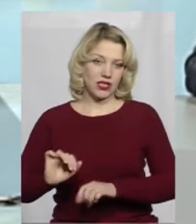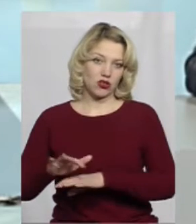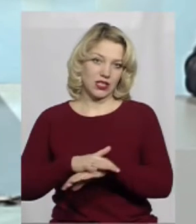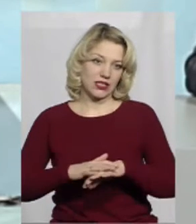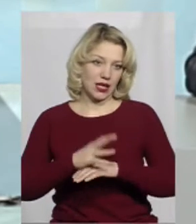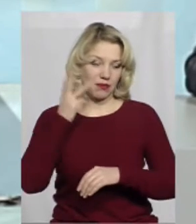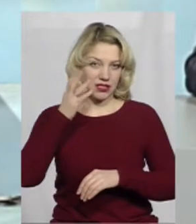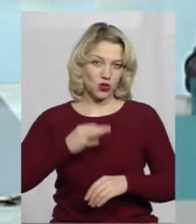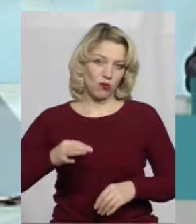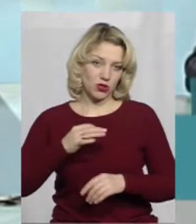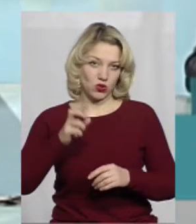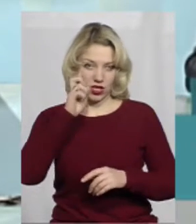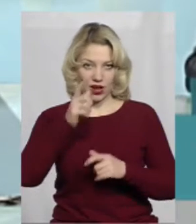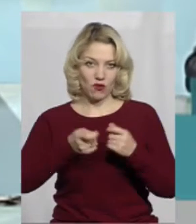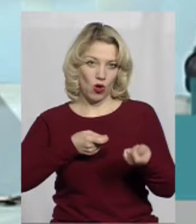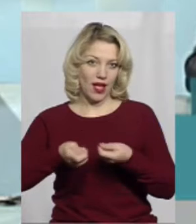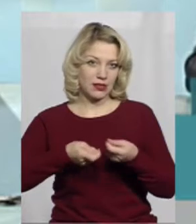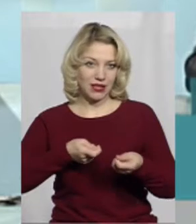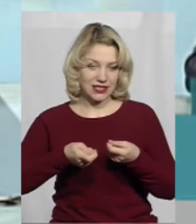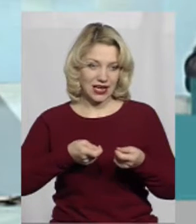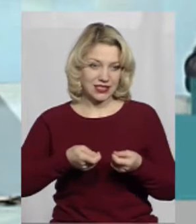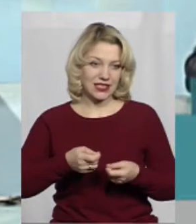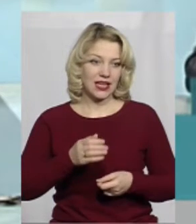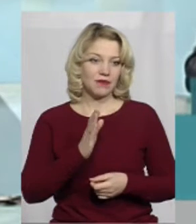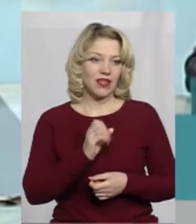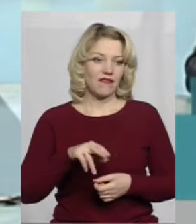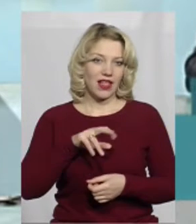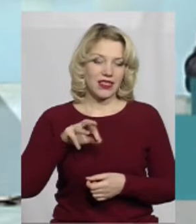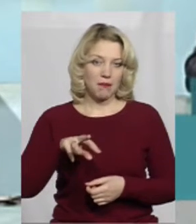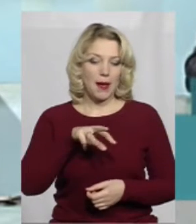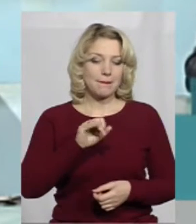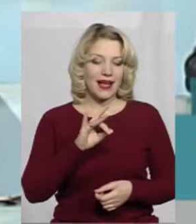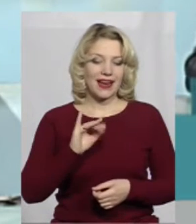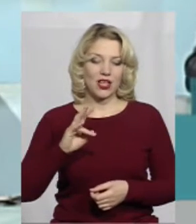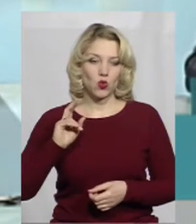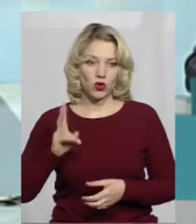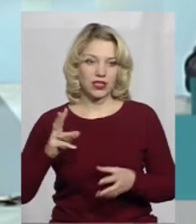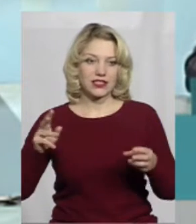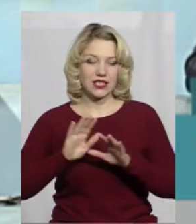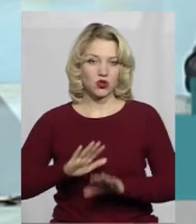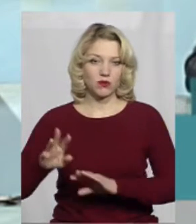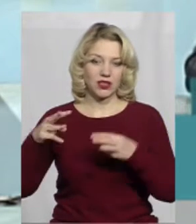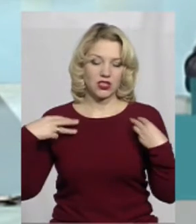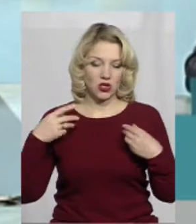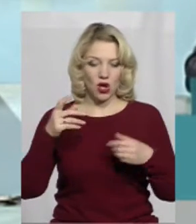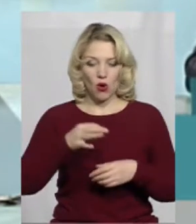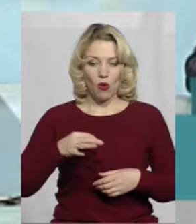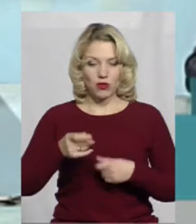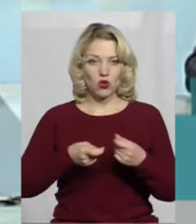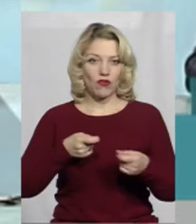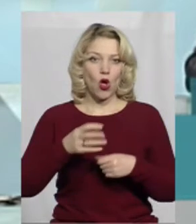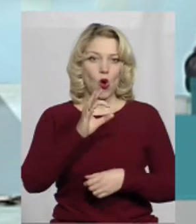населення Хмельницької обласної державної адміністрації Вадима Маруняка і заступника начальника обласного управління